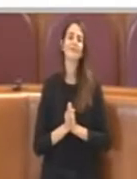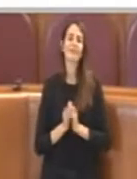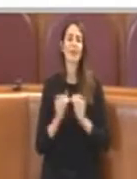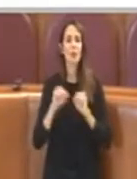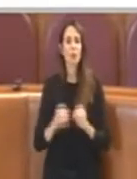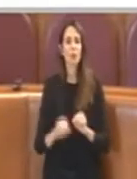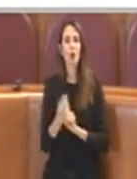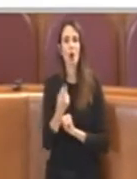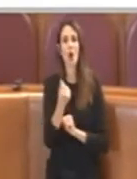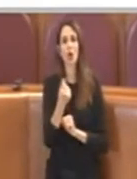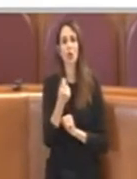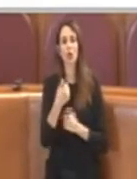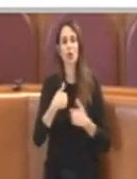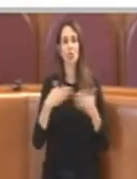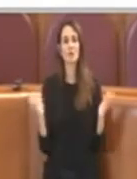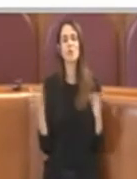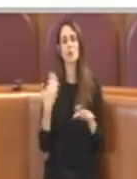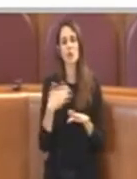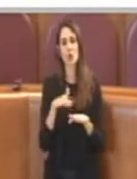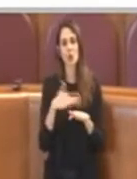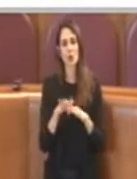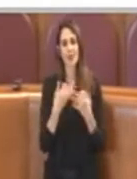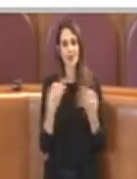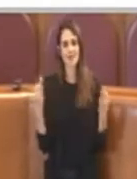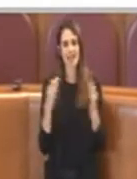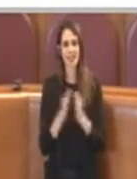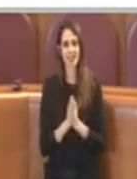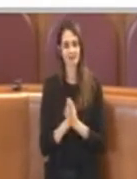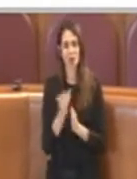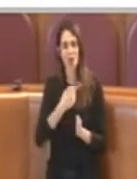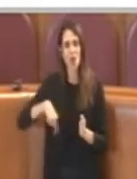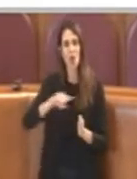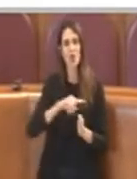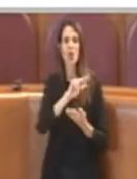pubbliche a disposizione, quindi il voto sarà contrario